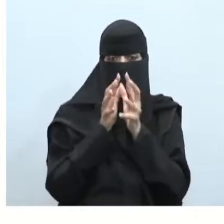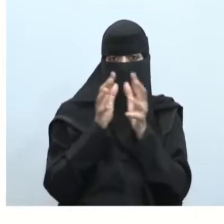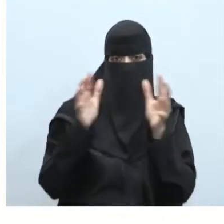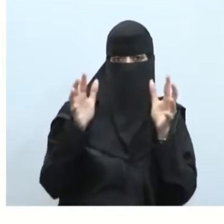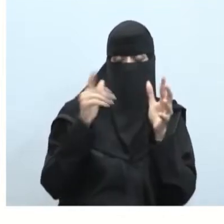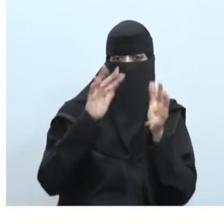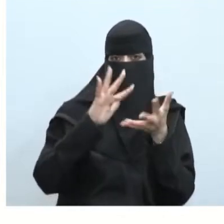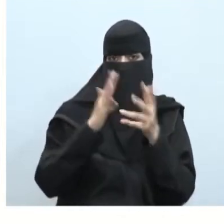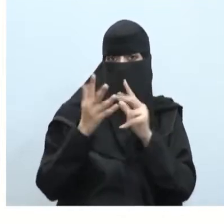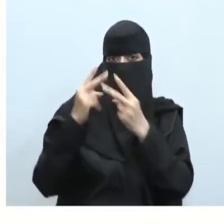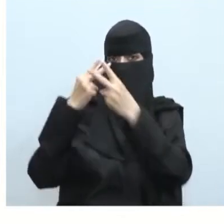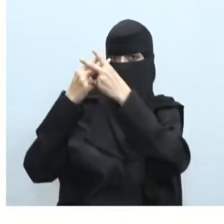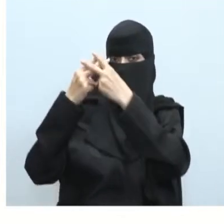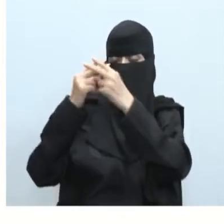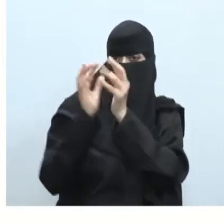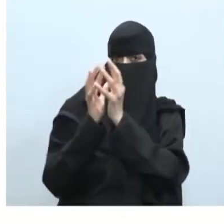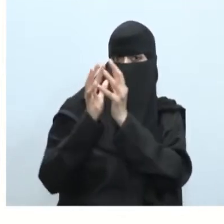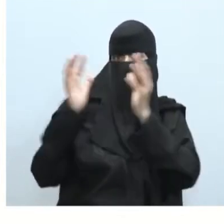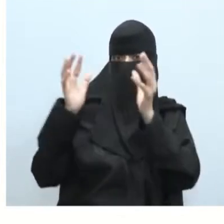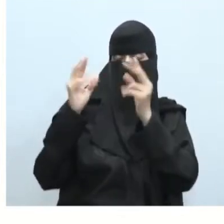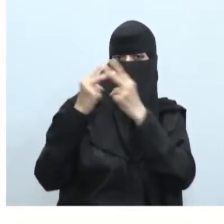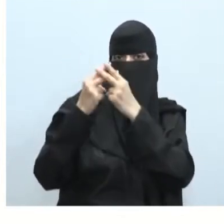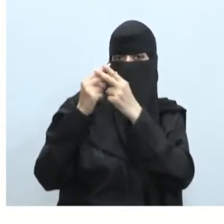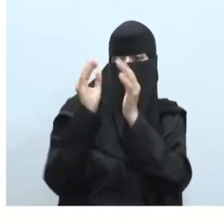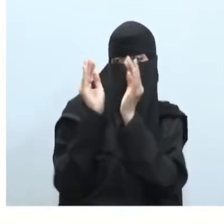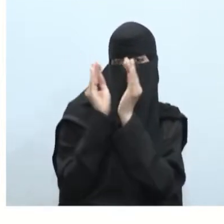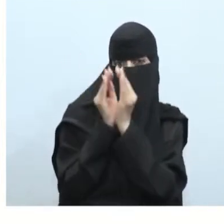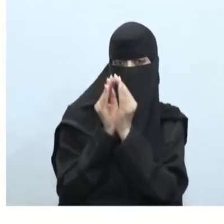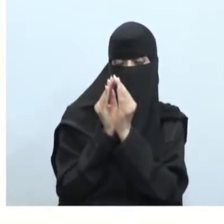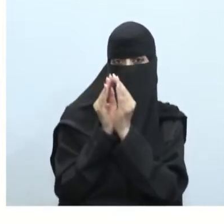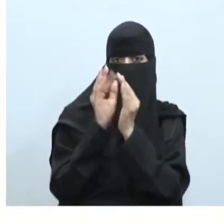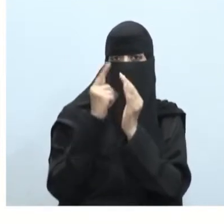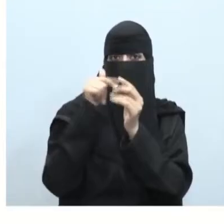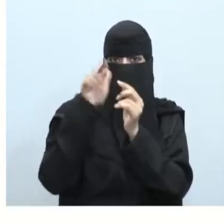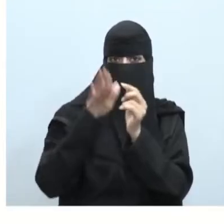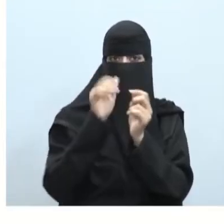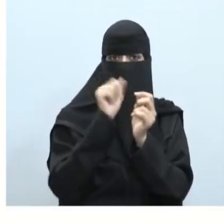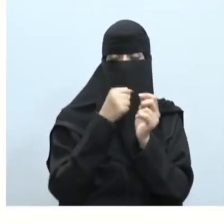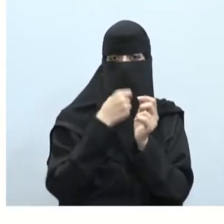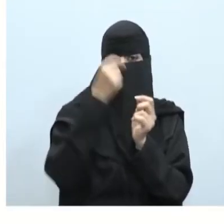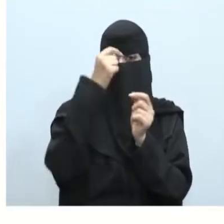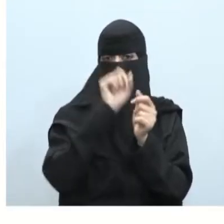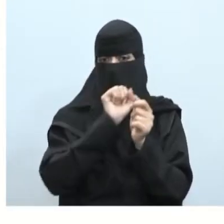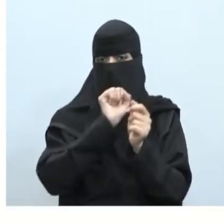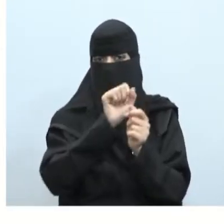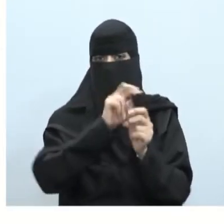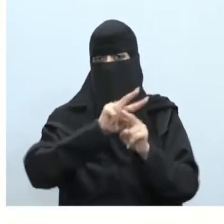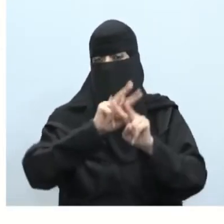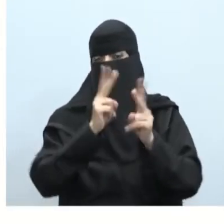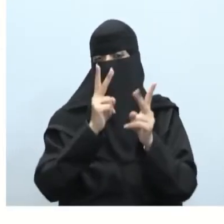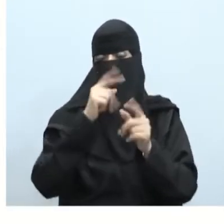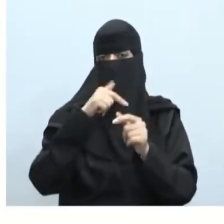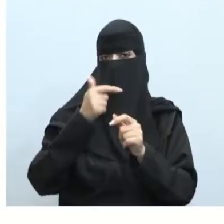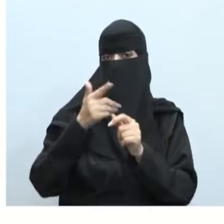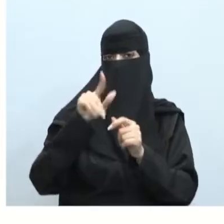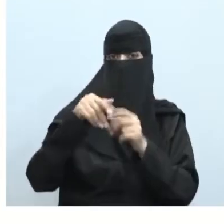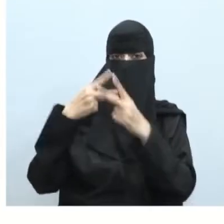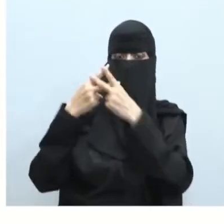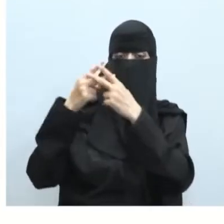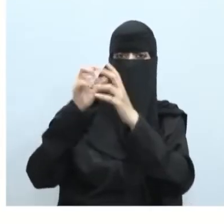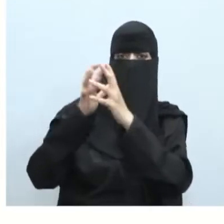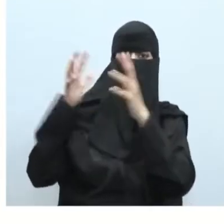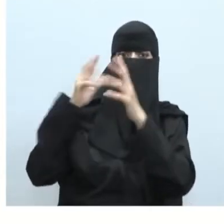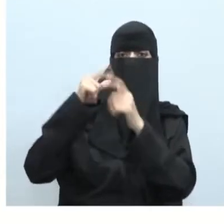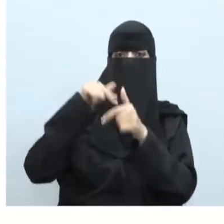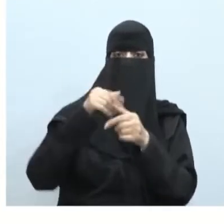قد يكون حجمها أحياناً صغيراً ولها صفات معينة تختلف فيها عن بعضها البعض فهو لا